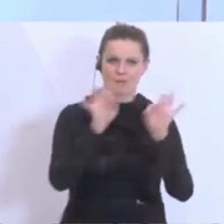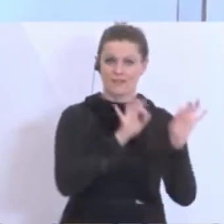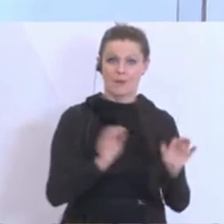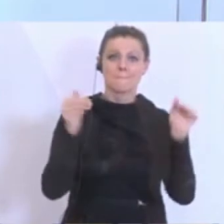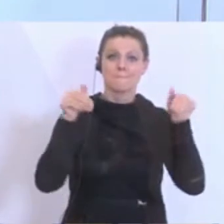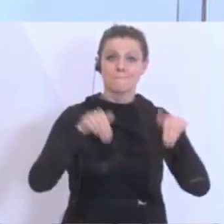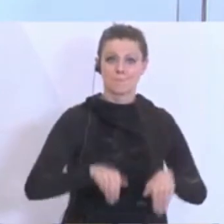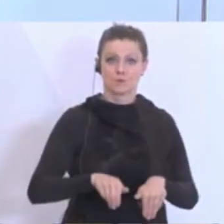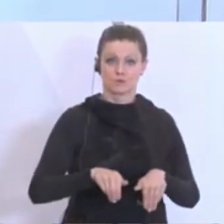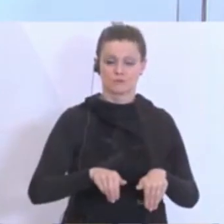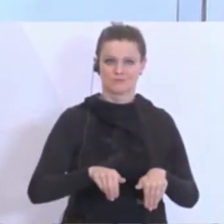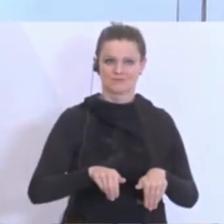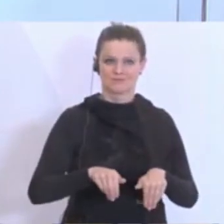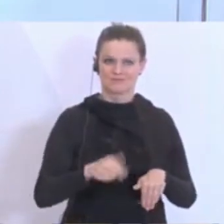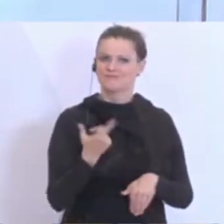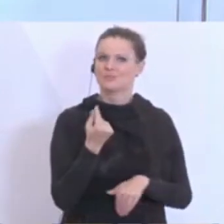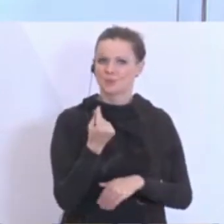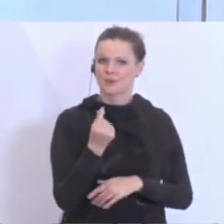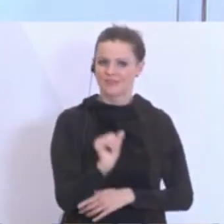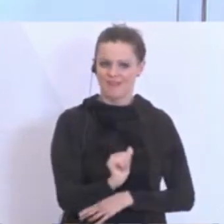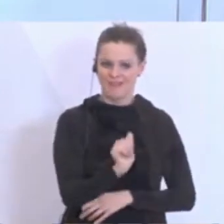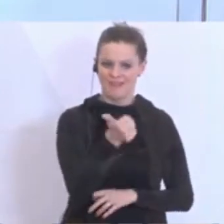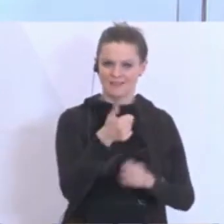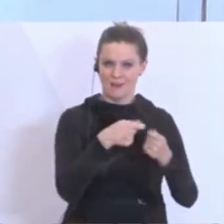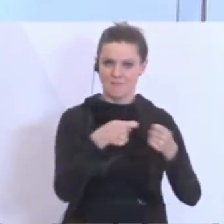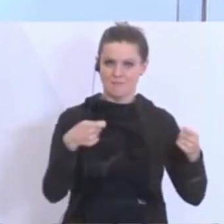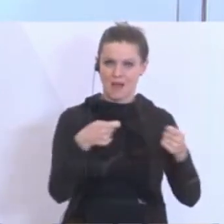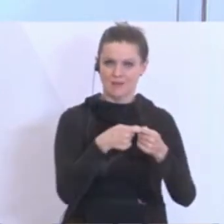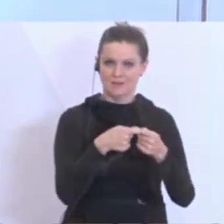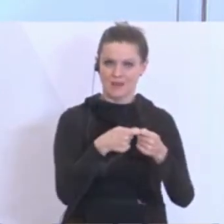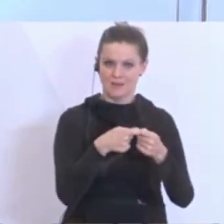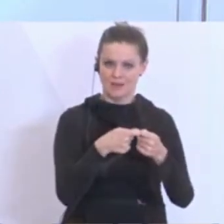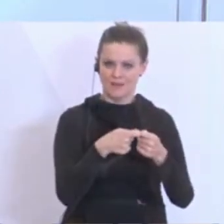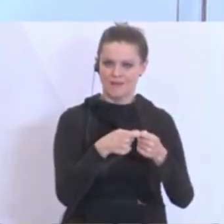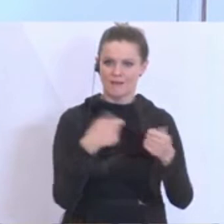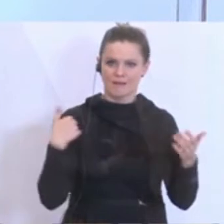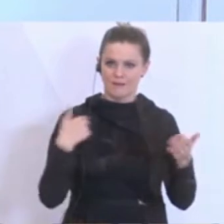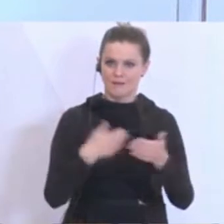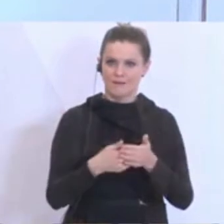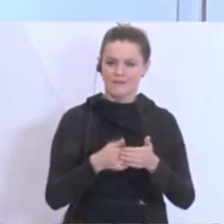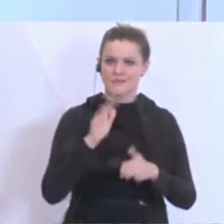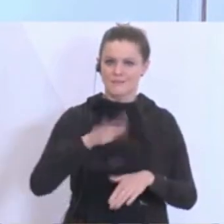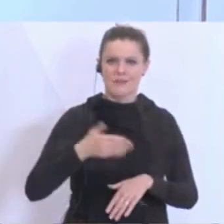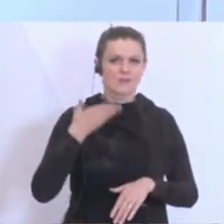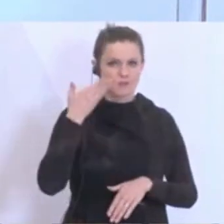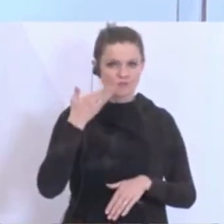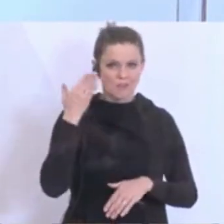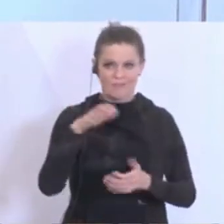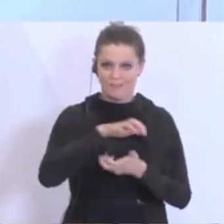zu sein und vorbereitet sein heißt, die erste Maßnahme, die ja erst malig seit der Tschechien-Krise auch gemacht worden